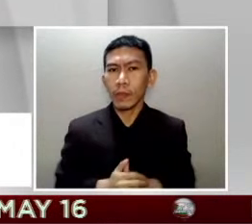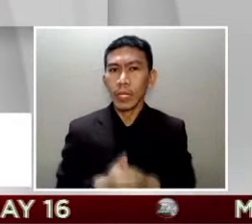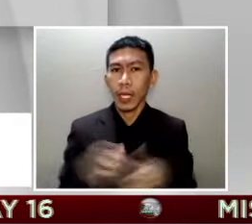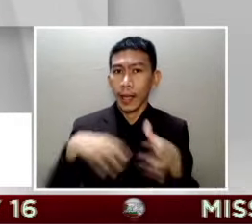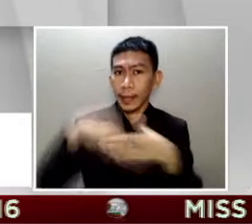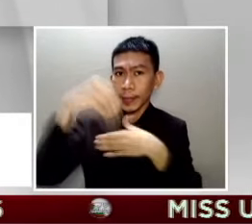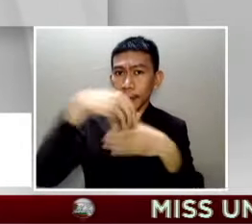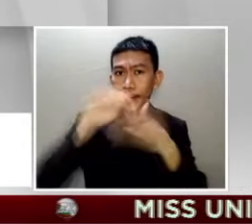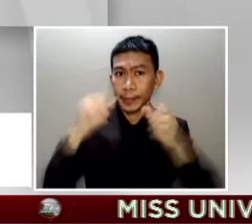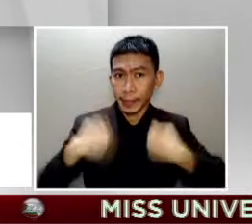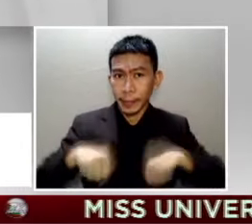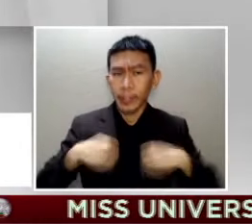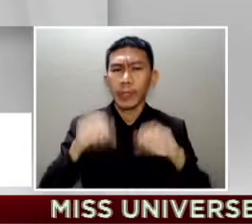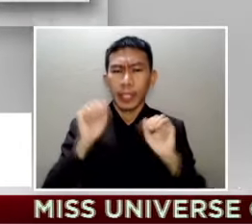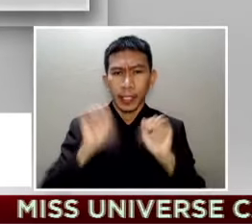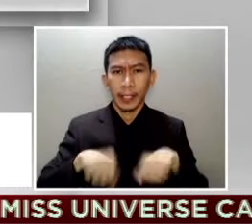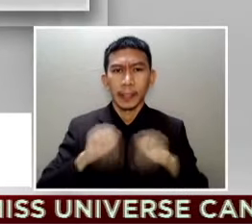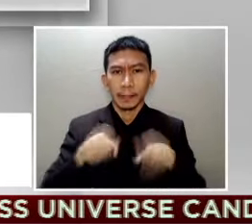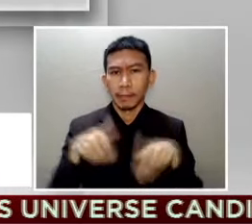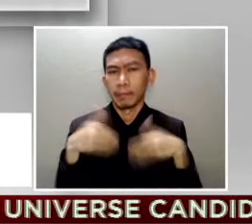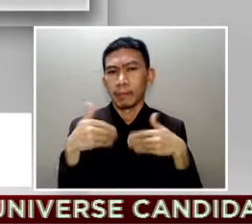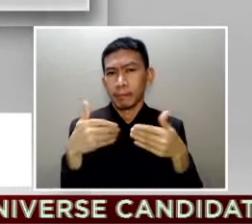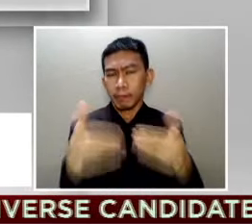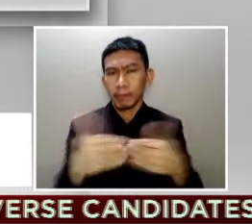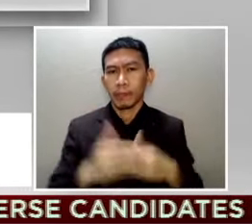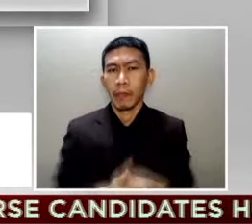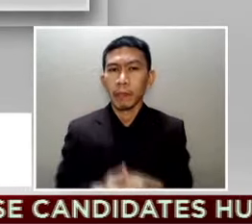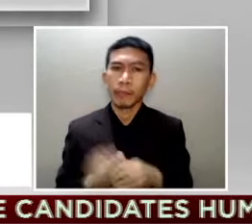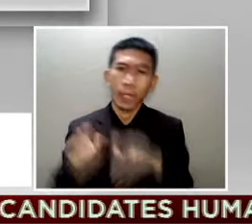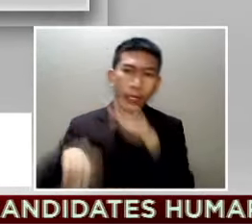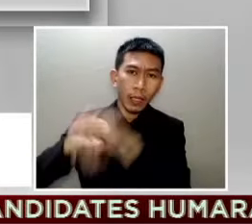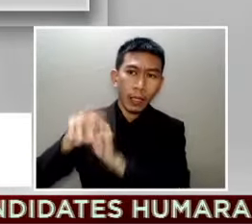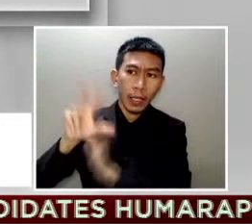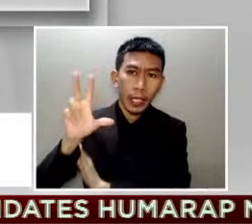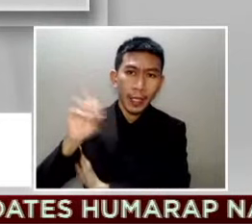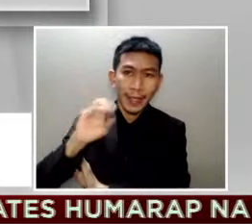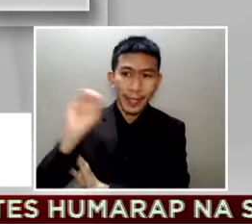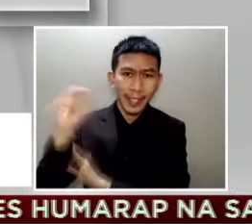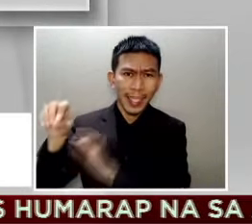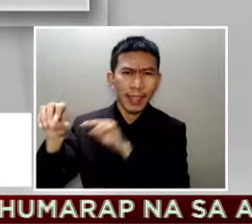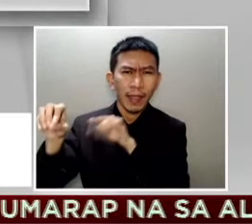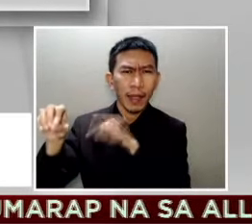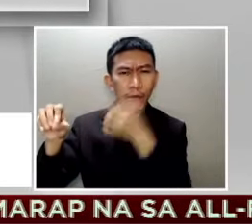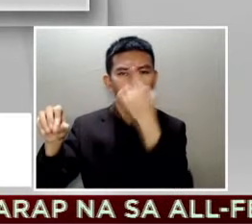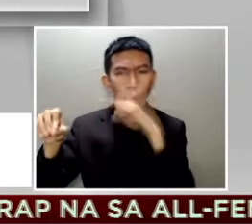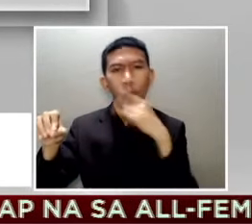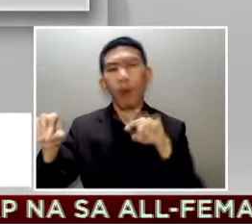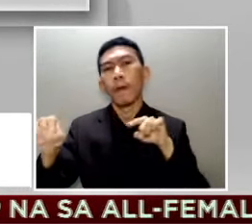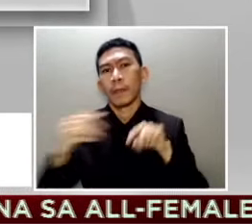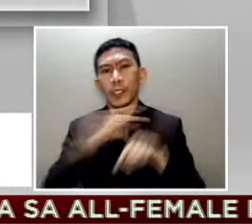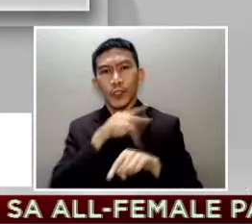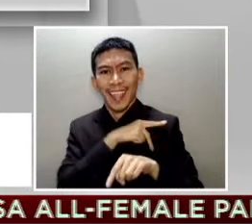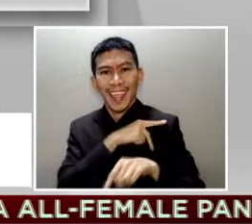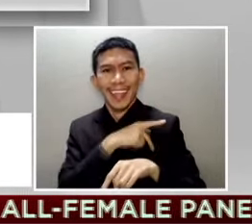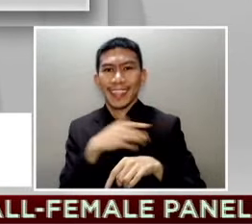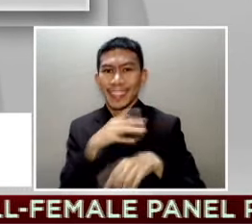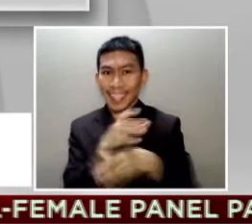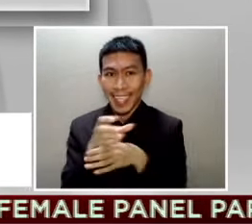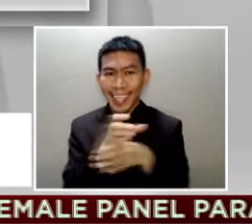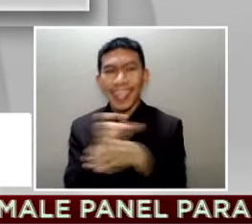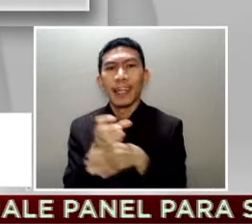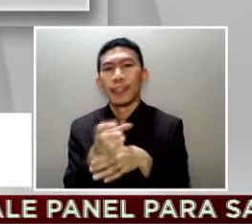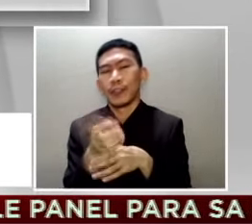sports at laro habang pwede nang hanggang sa 30% capacity ang mga personal care services para sa mga negosyo na hindi